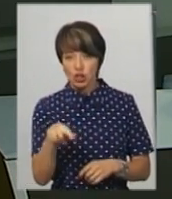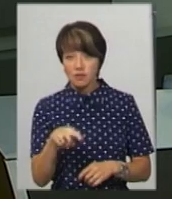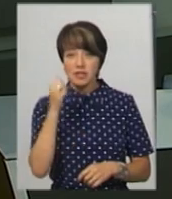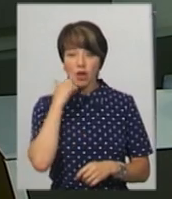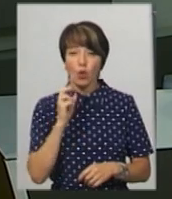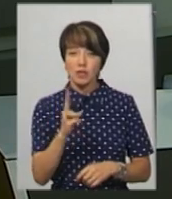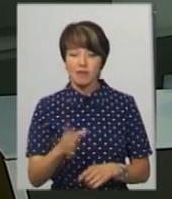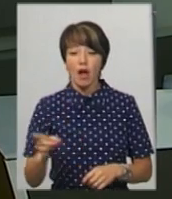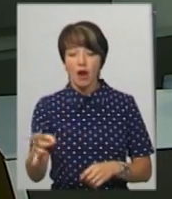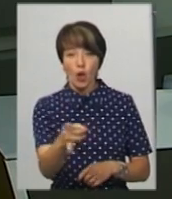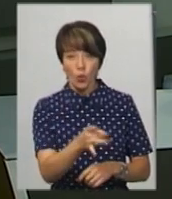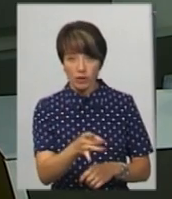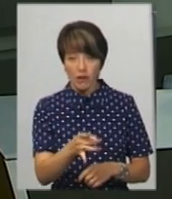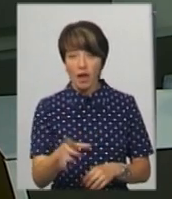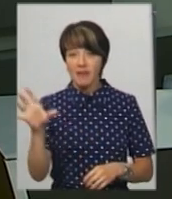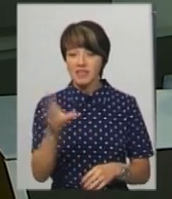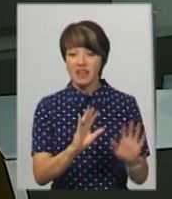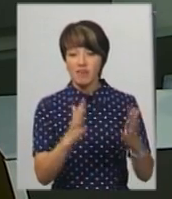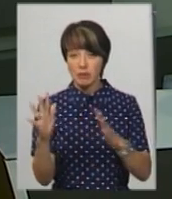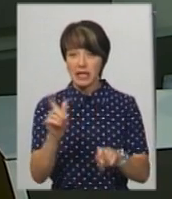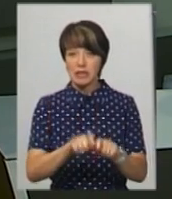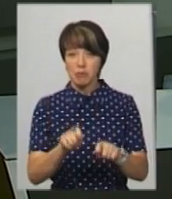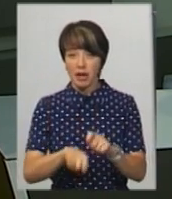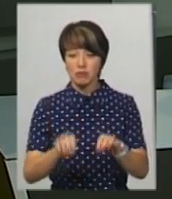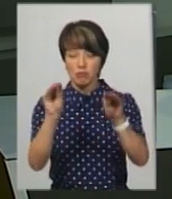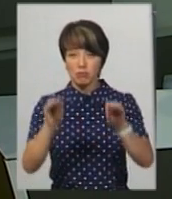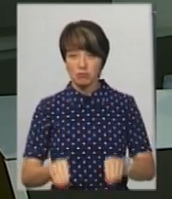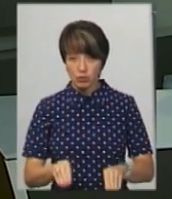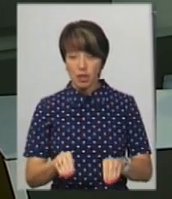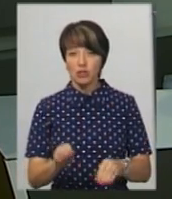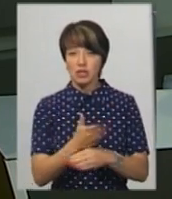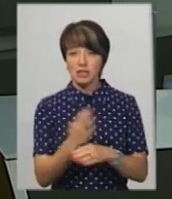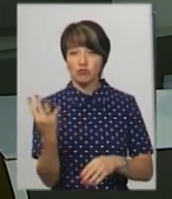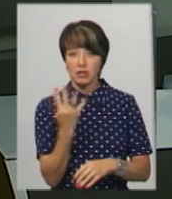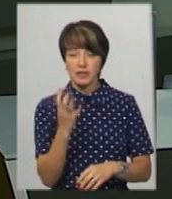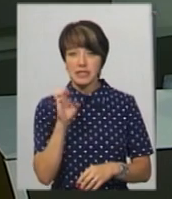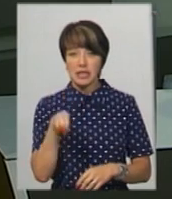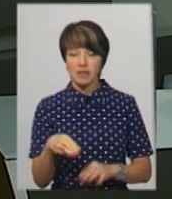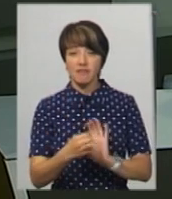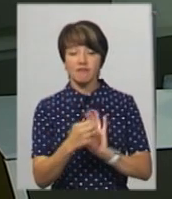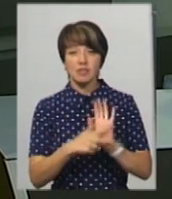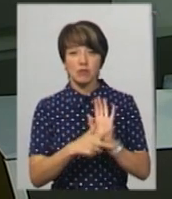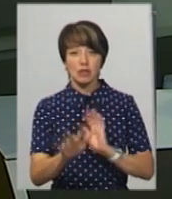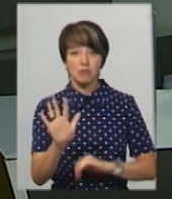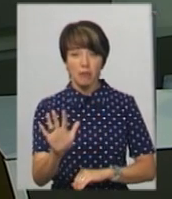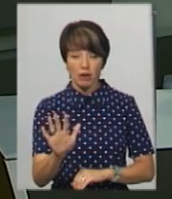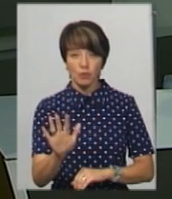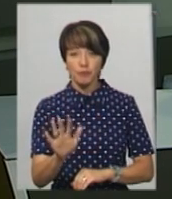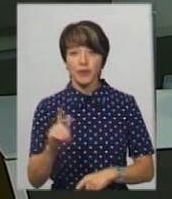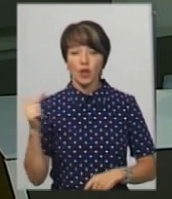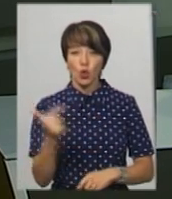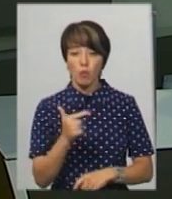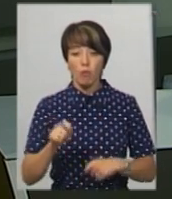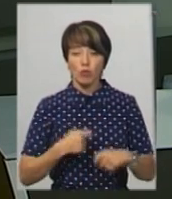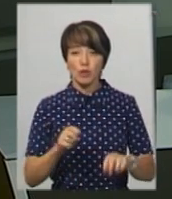Старокостянтинівського районів. У всіх випадках інспектори склали протоколи за частиною 4 статті 85 – грубе